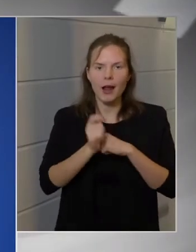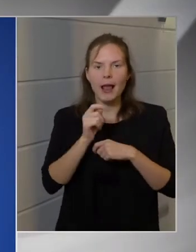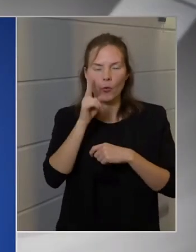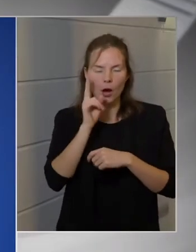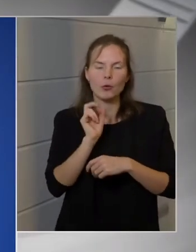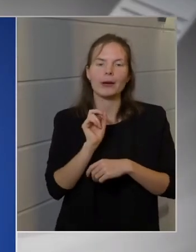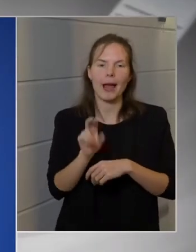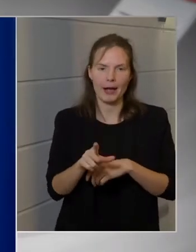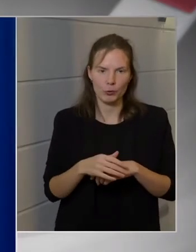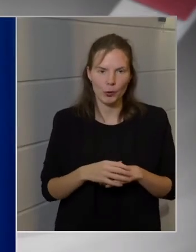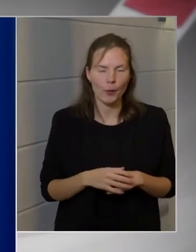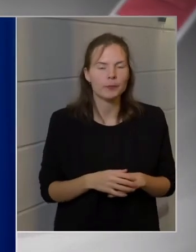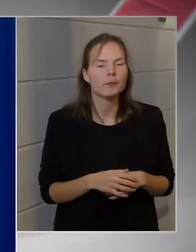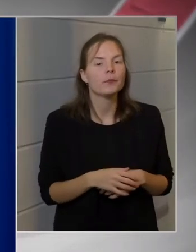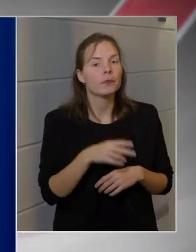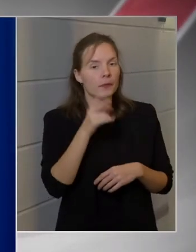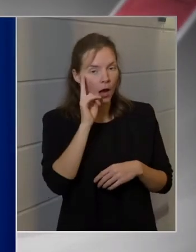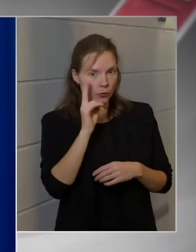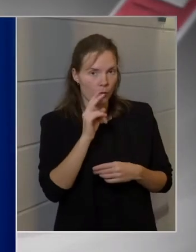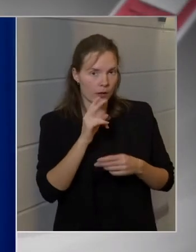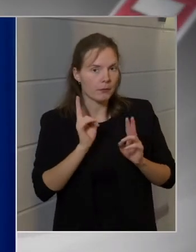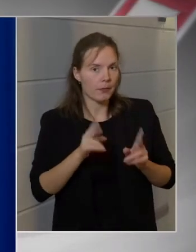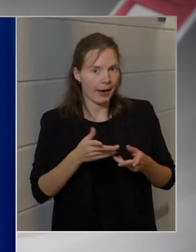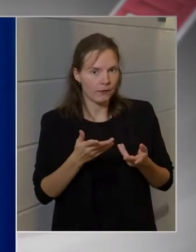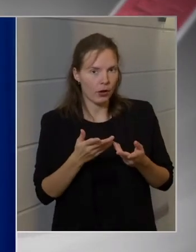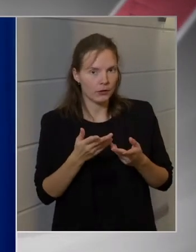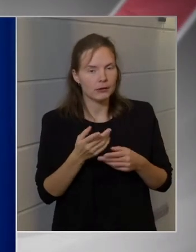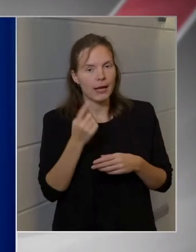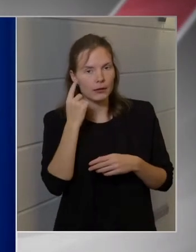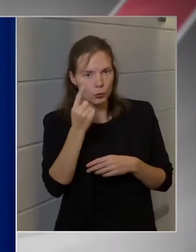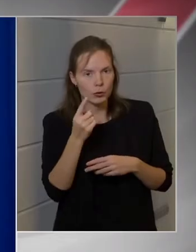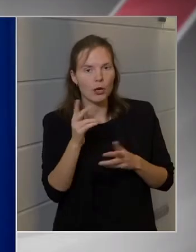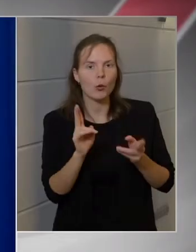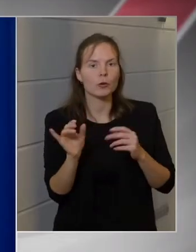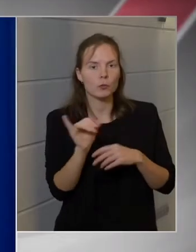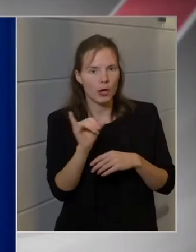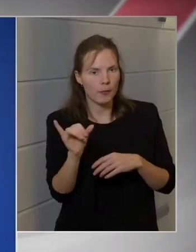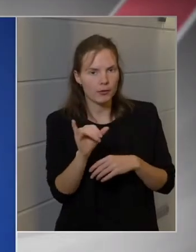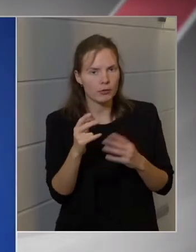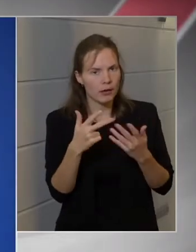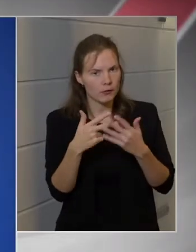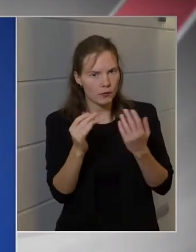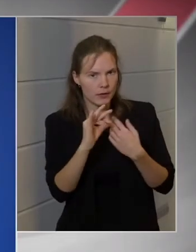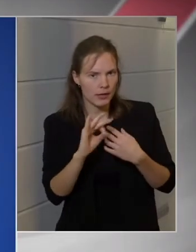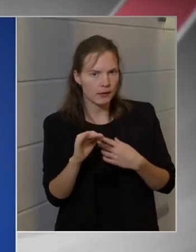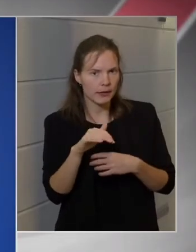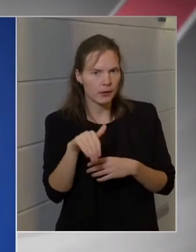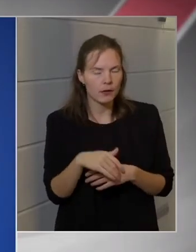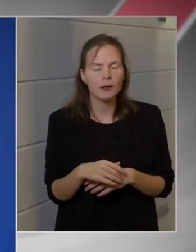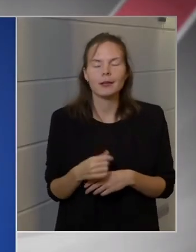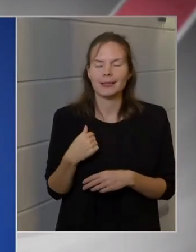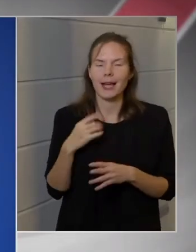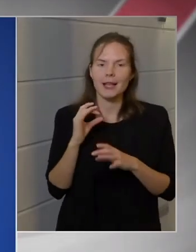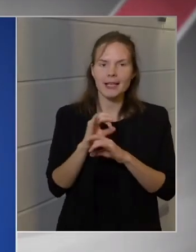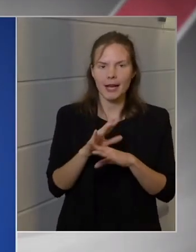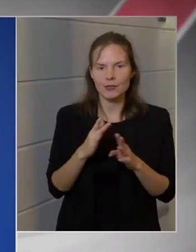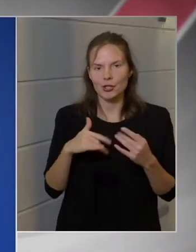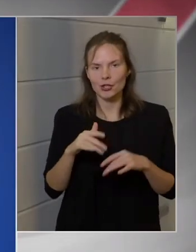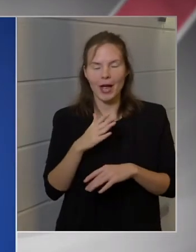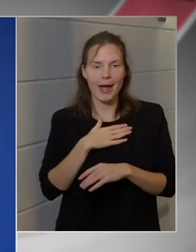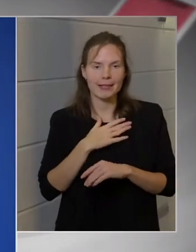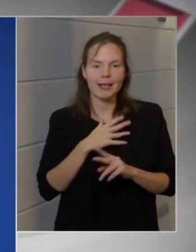elküldi. Ezek szerint rendelkezésre áll, azt mondta az előbb, hogy ön tudja, hogy Budapesten majdnem 80. Nem, abban a szerencsés helyzetben vagyok, hogy